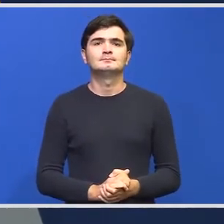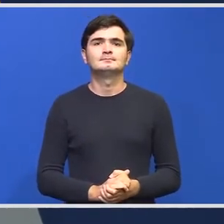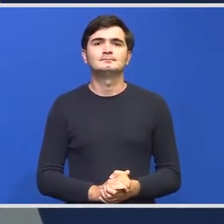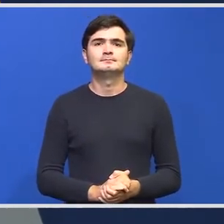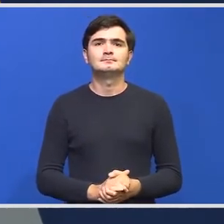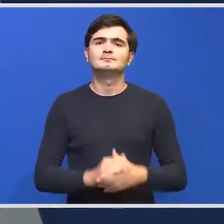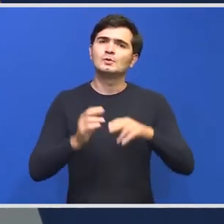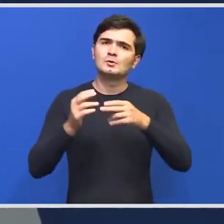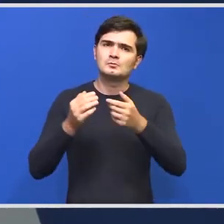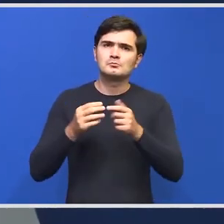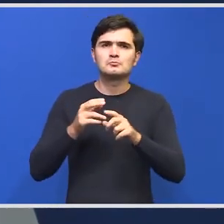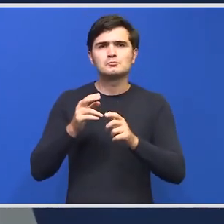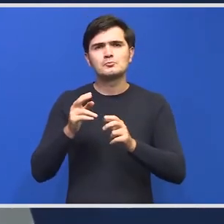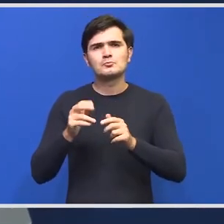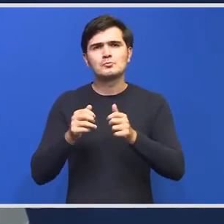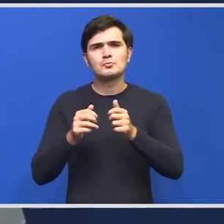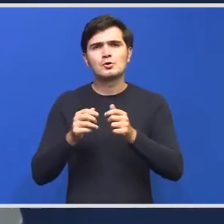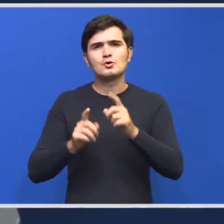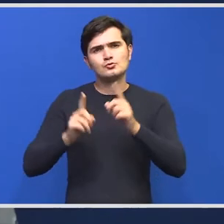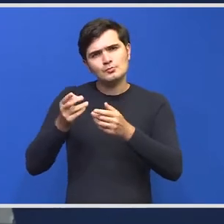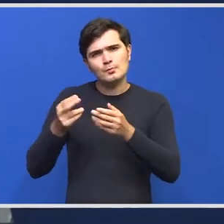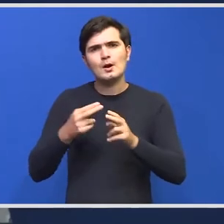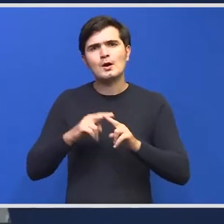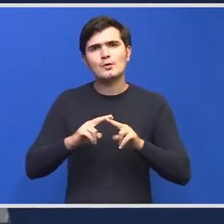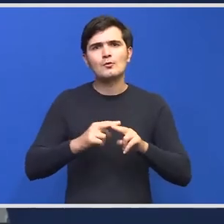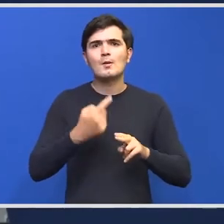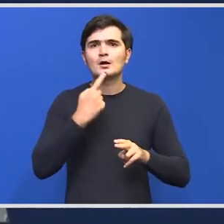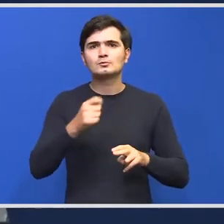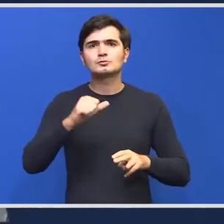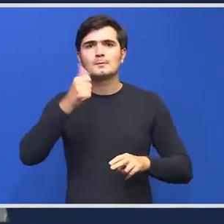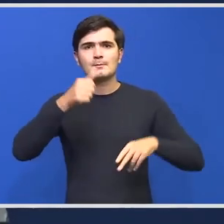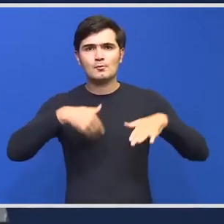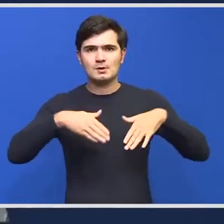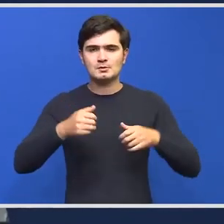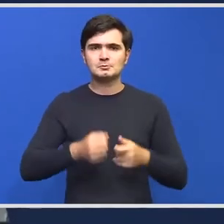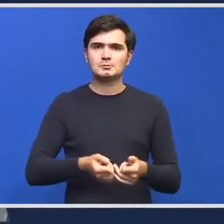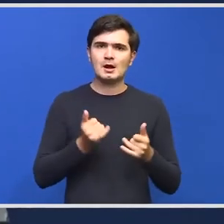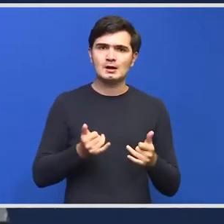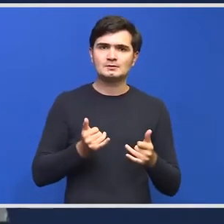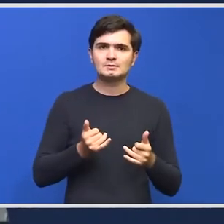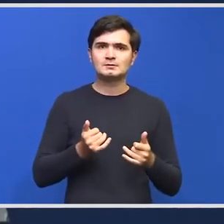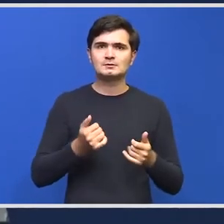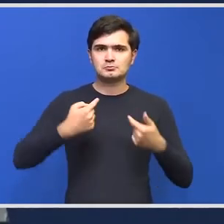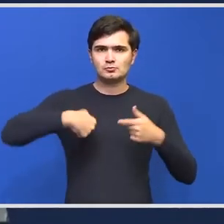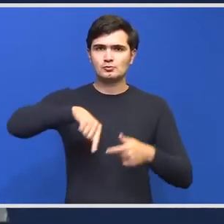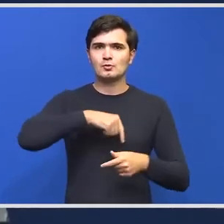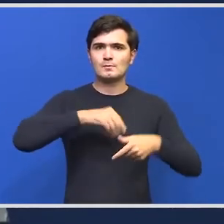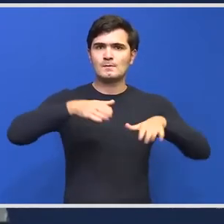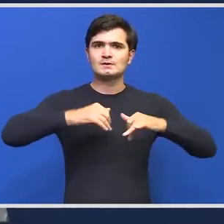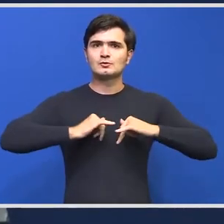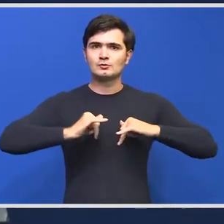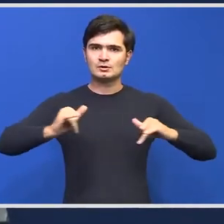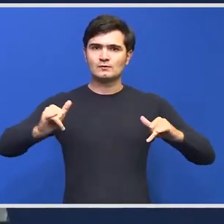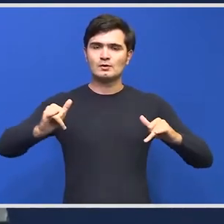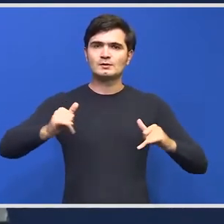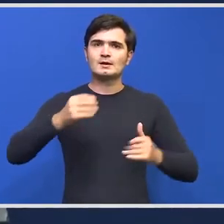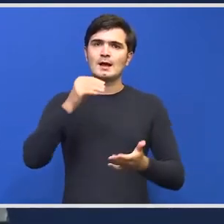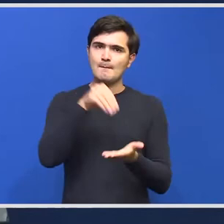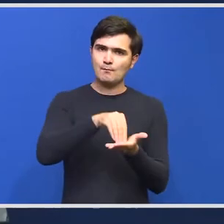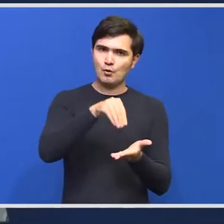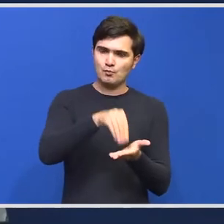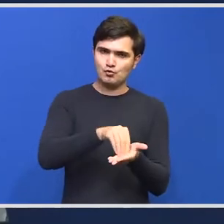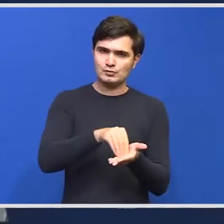Așa cum anunțește și domnul prim-ministru, astăzi la propunea Ministerului Dezvoltării Lucrările Publice și